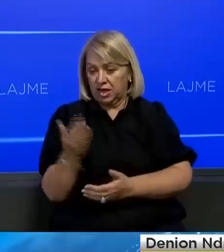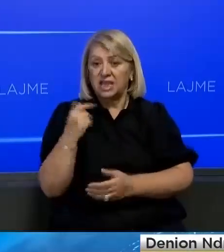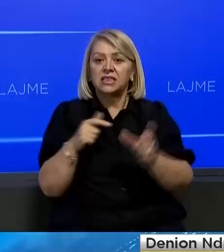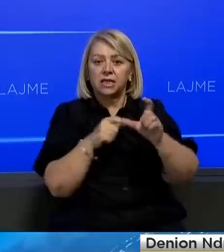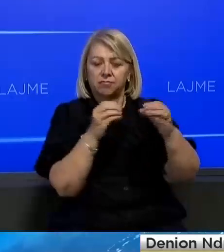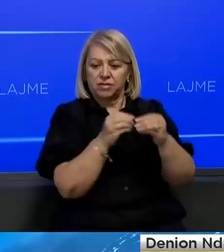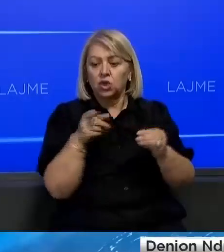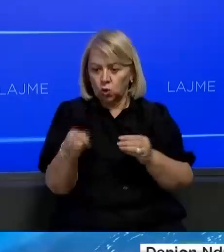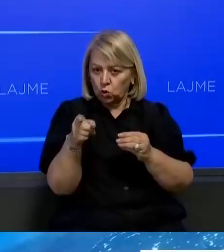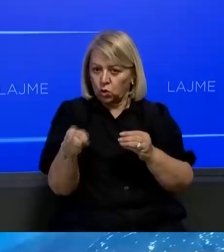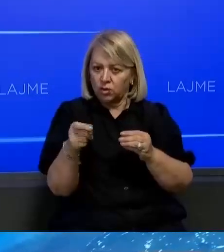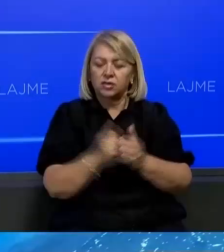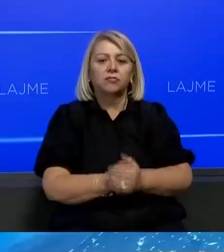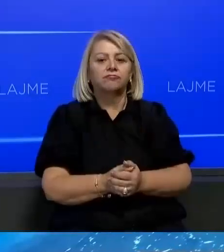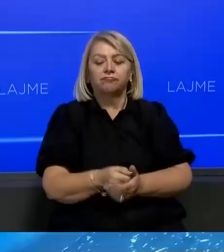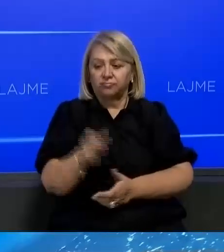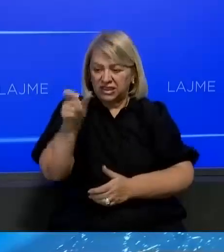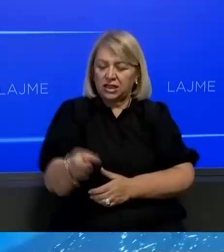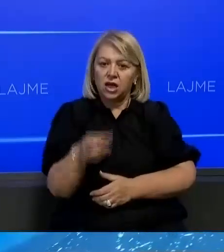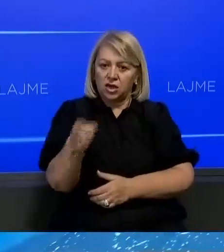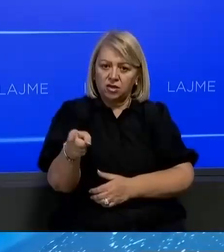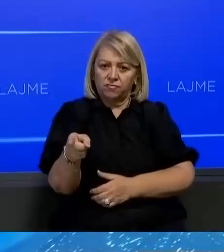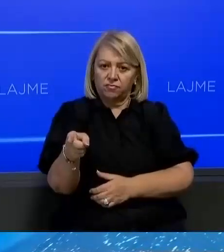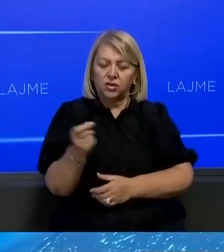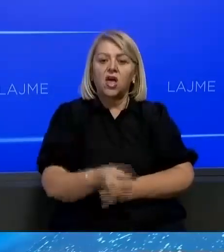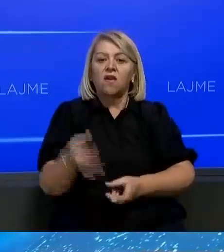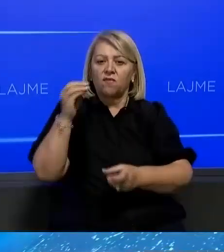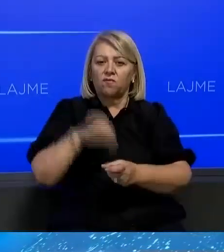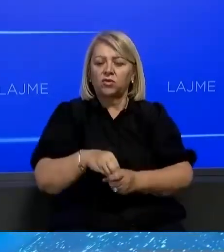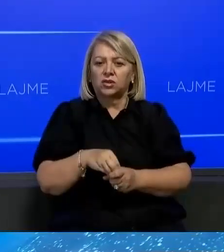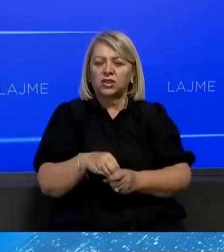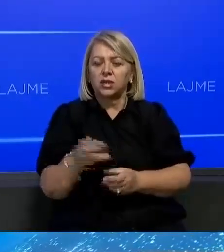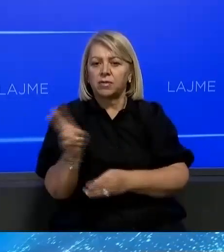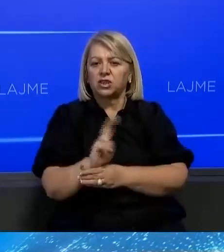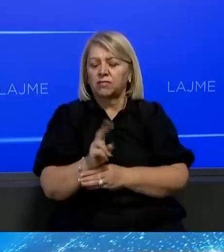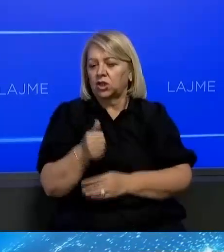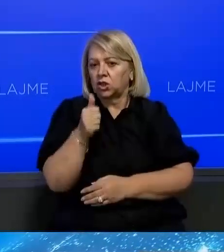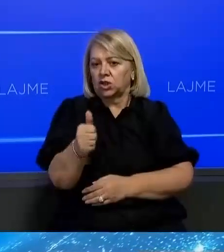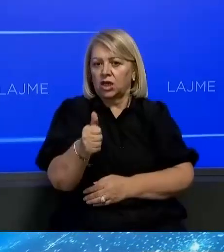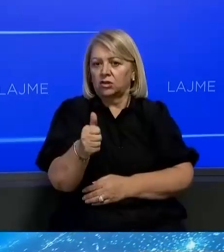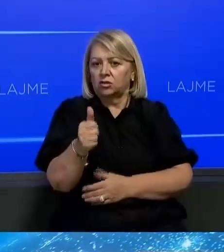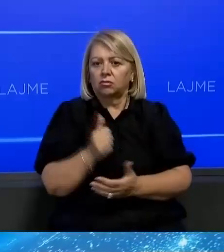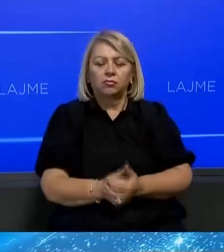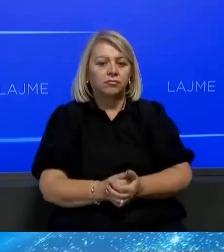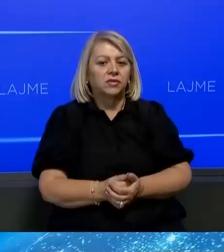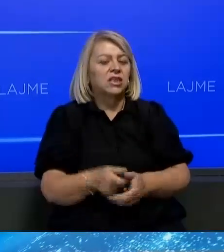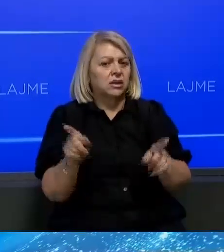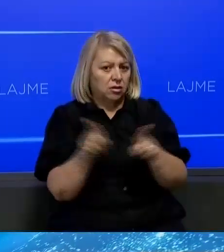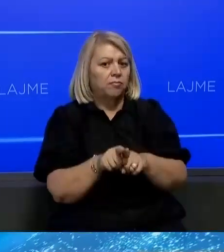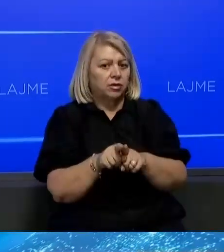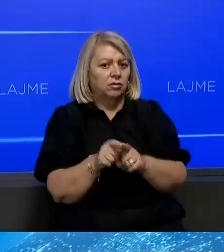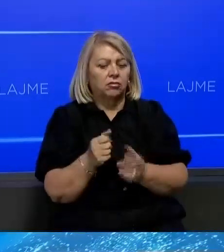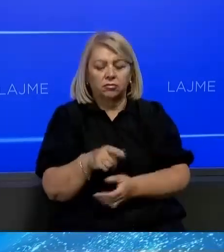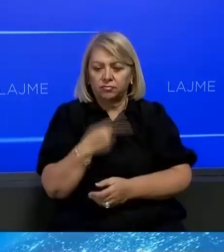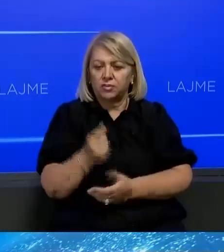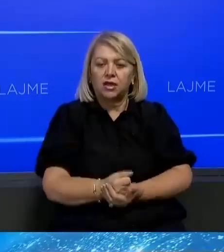Berisha ta që pikrisht zoti Rama është njeriu që e futi në kurth Hashim Cacin në përmjet të linje dhe si pas zotit Berisha tira